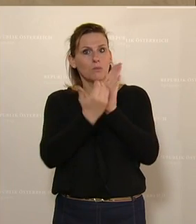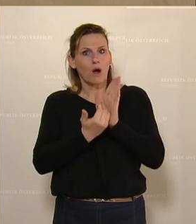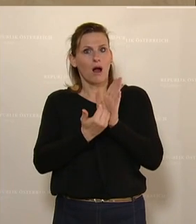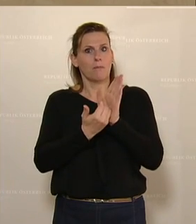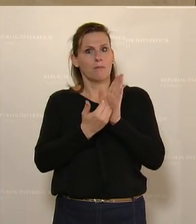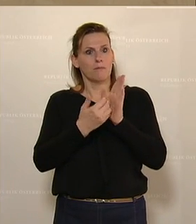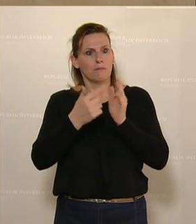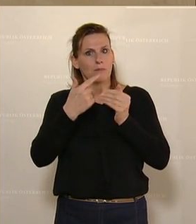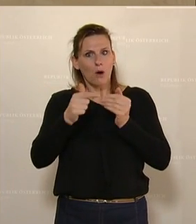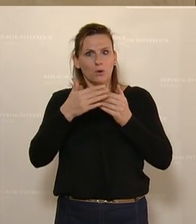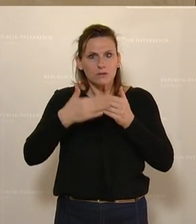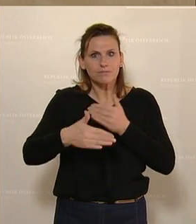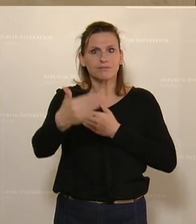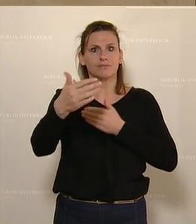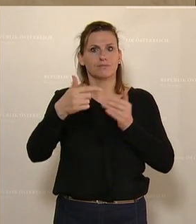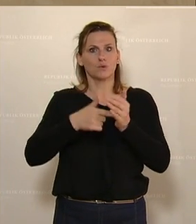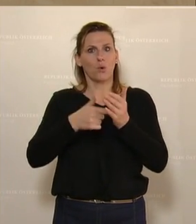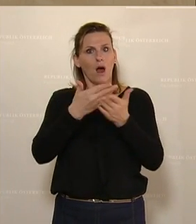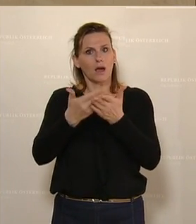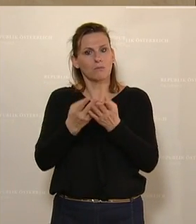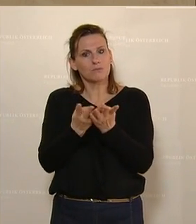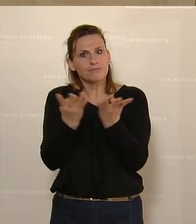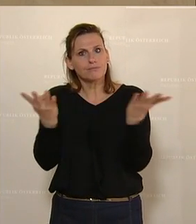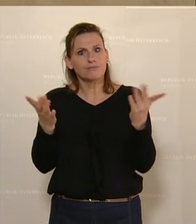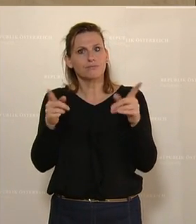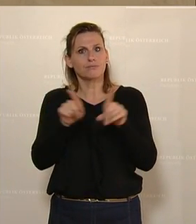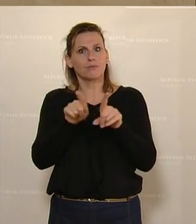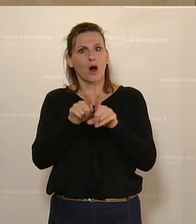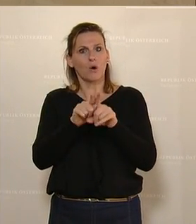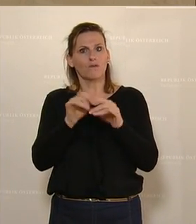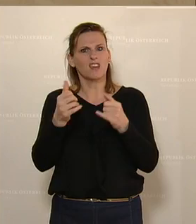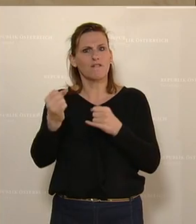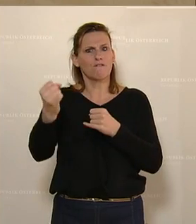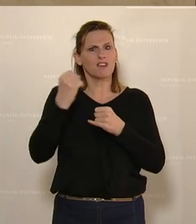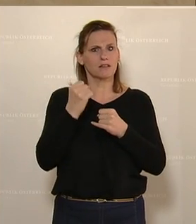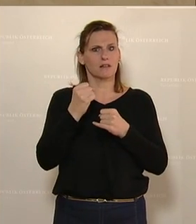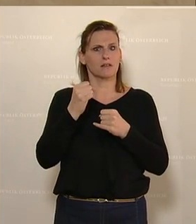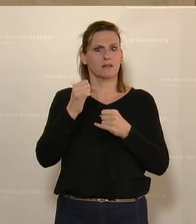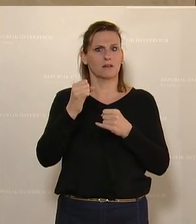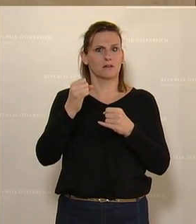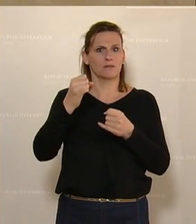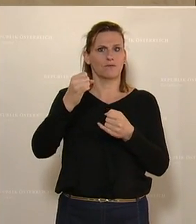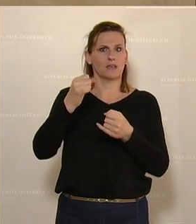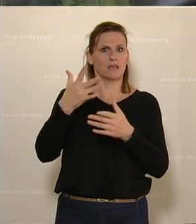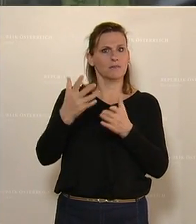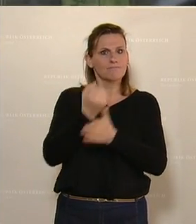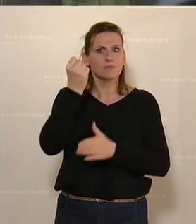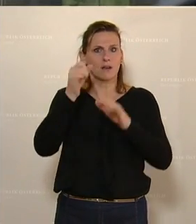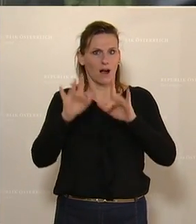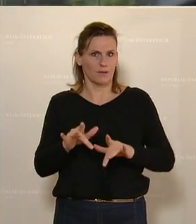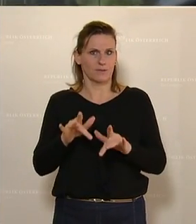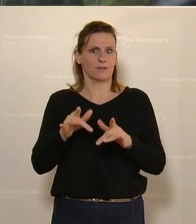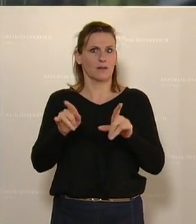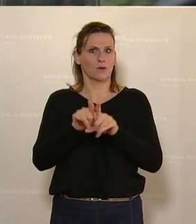kommen wollen und also noch ein breiteres Angebot machen wie mit dem Jackpot-Fit-Programm. Die ganzen Fonds, die eine Rolle spielen, NPO,